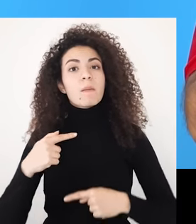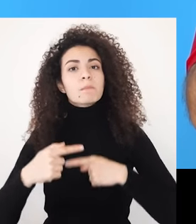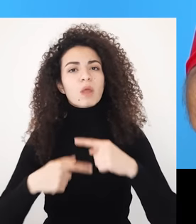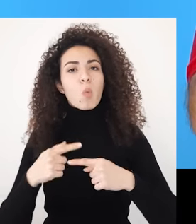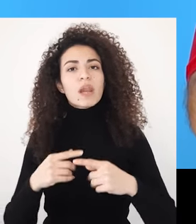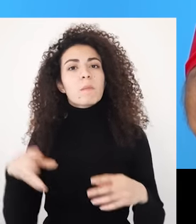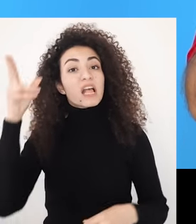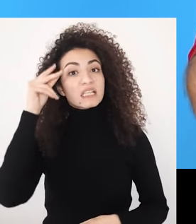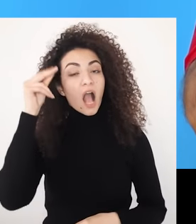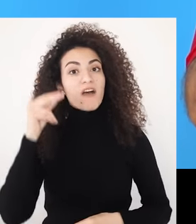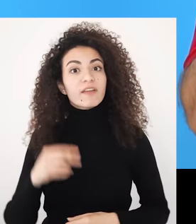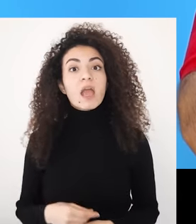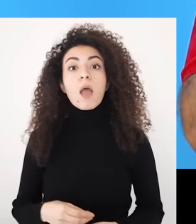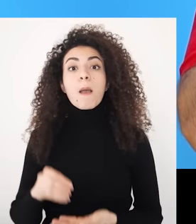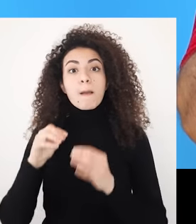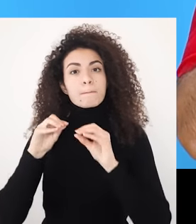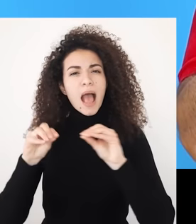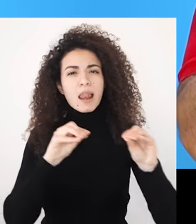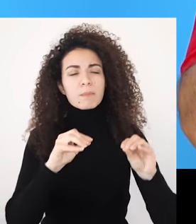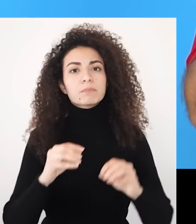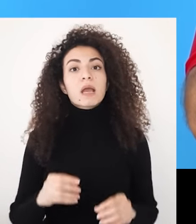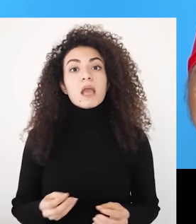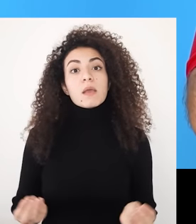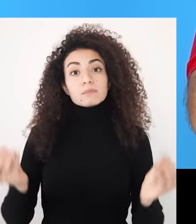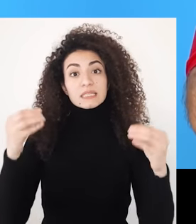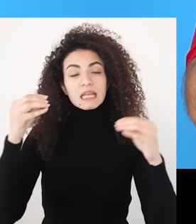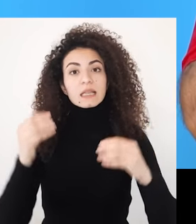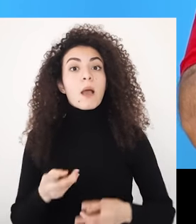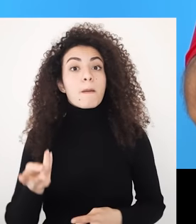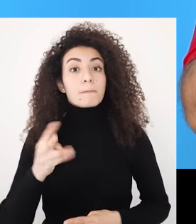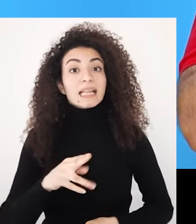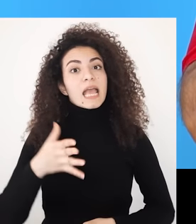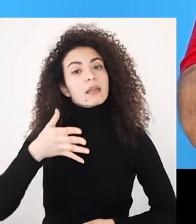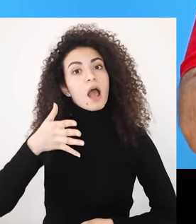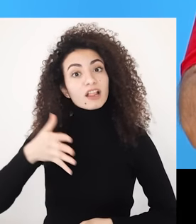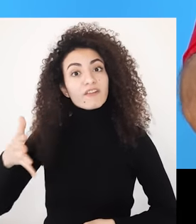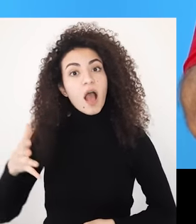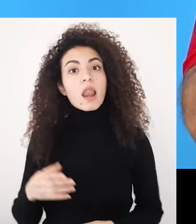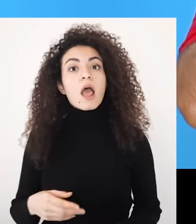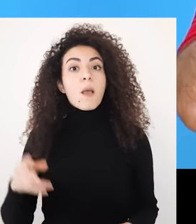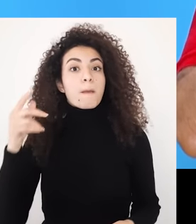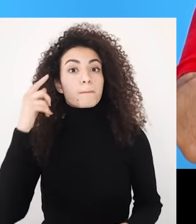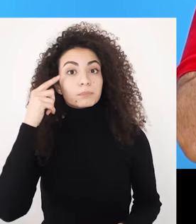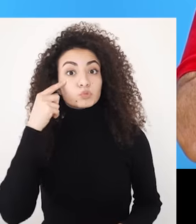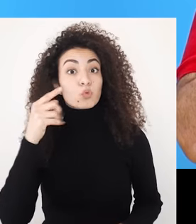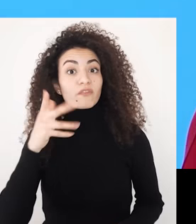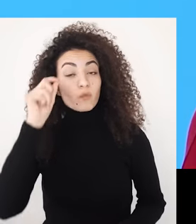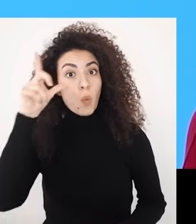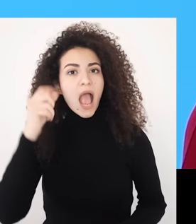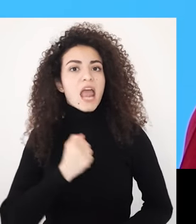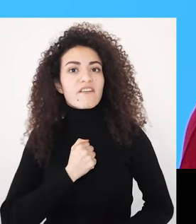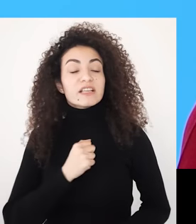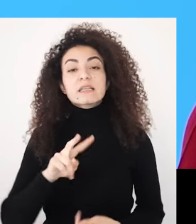الجماعة والاجتماعي بيلعب بدوره بطريقة سلبية أو إيجابية مع تكوين هويتنا ومعتقداتنا عن ذاتنا